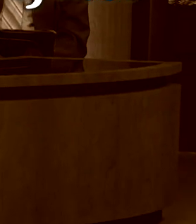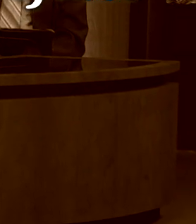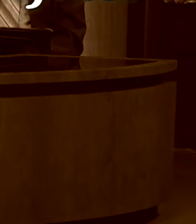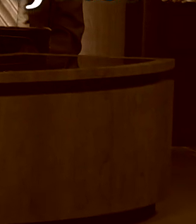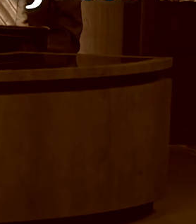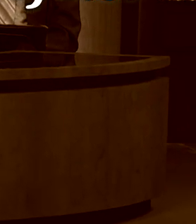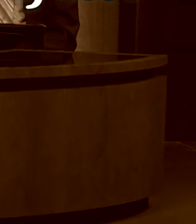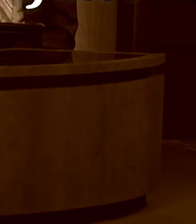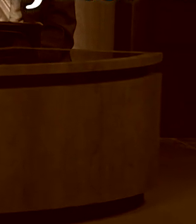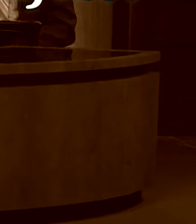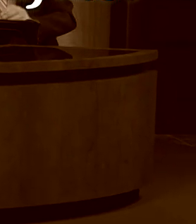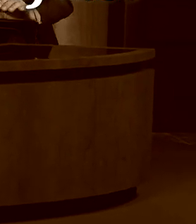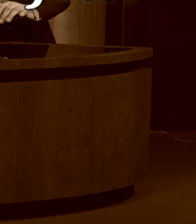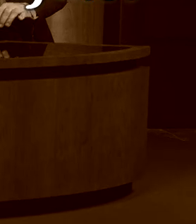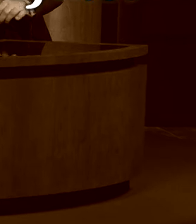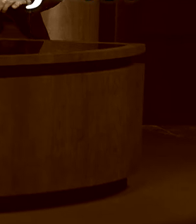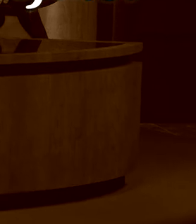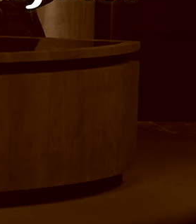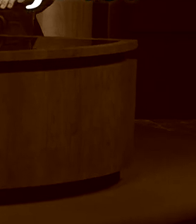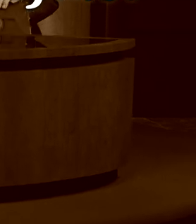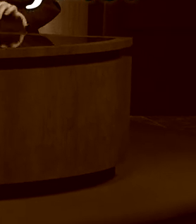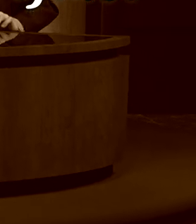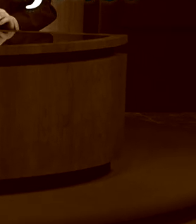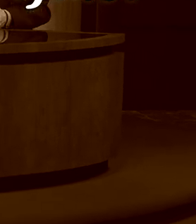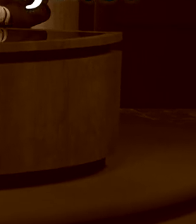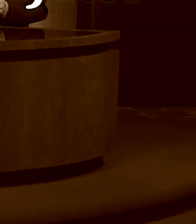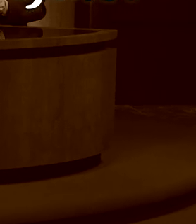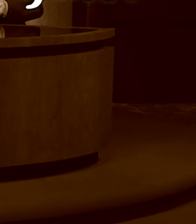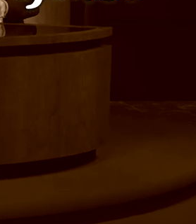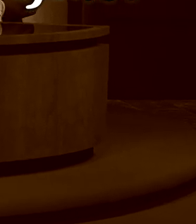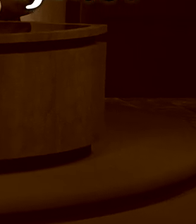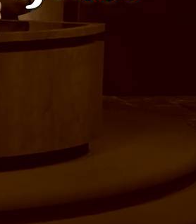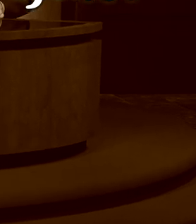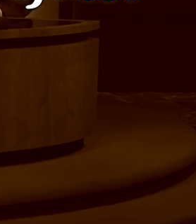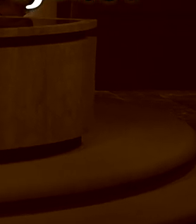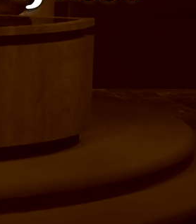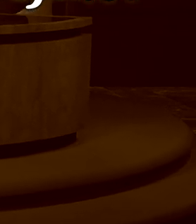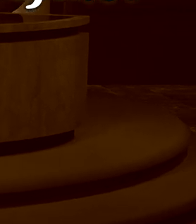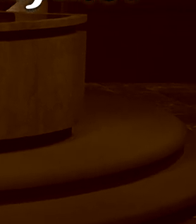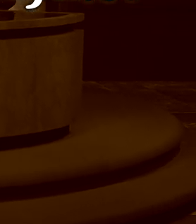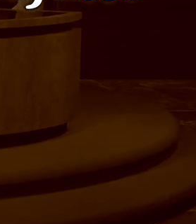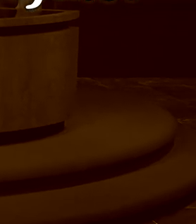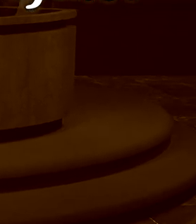Muzyka muzyka muzyka muzyka